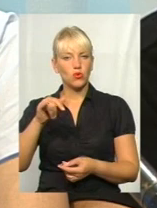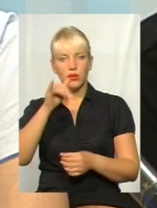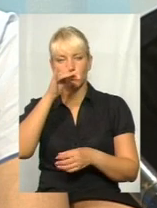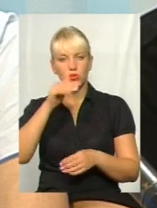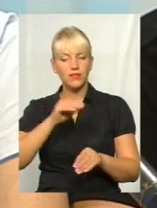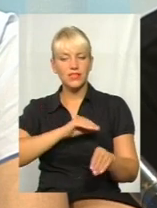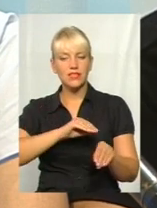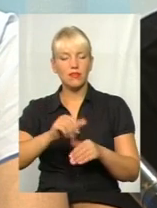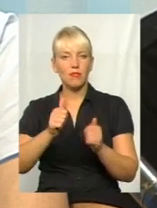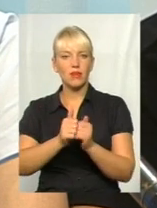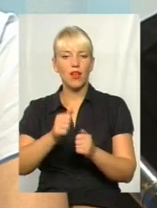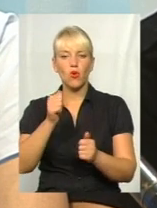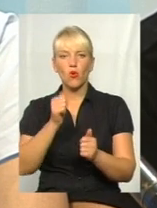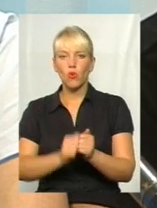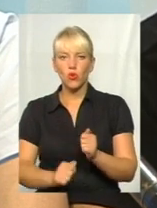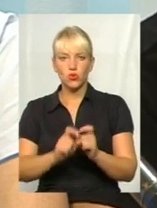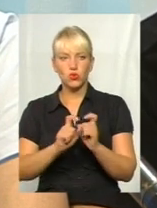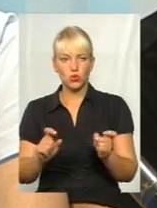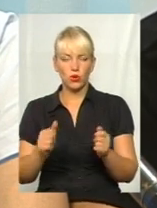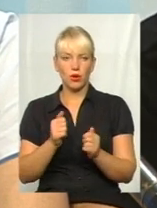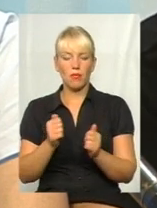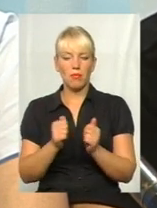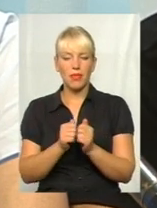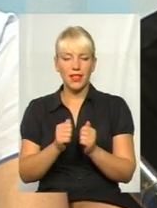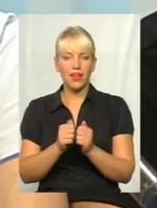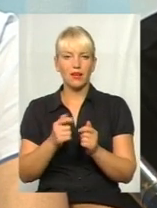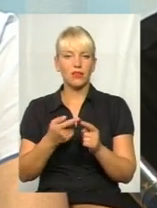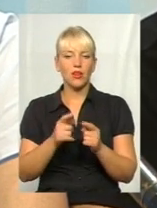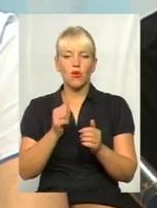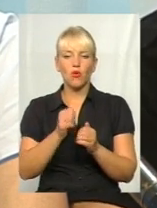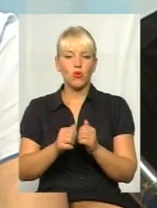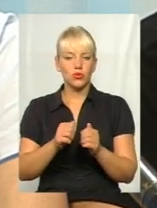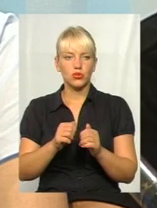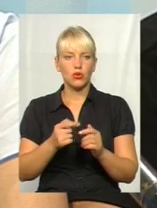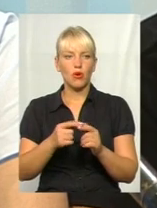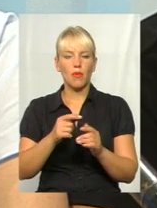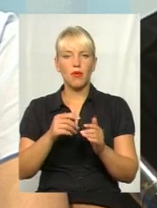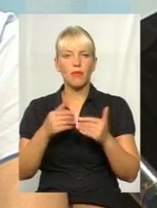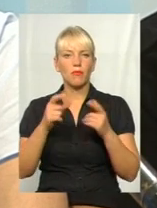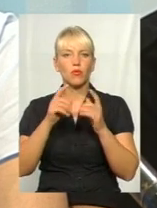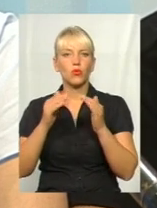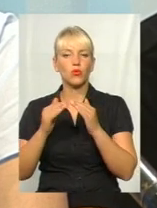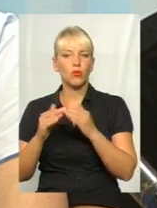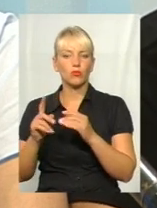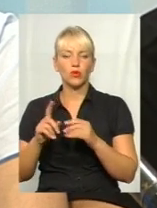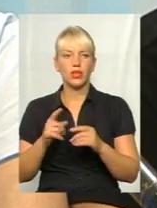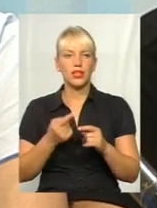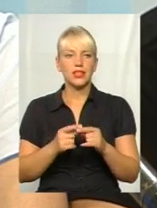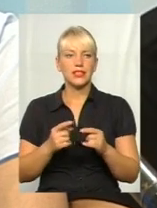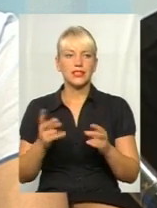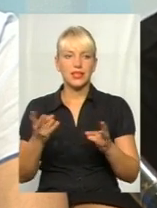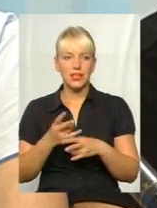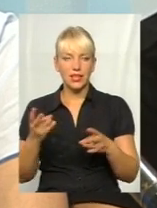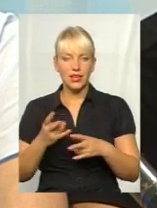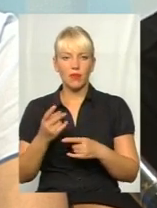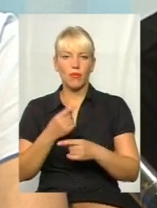кожної під'їзду, для того, щоб безпосередньо пропускали пішохідів чи зменшували швидкість. І за того, потрібно, опять